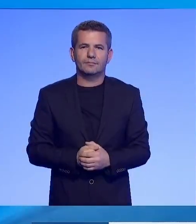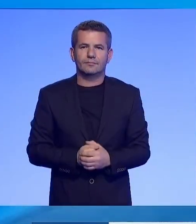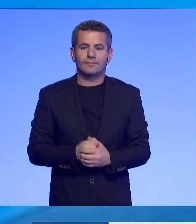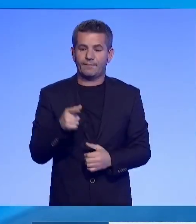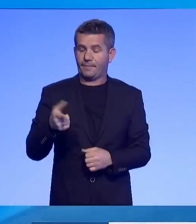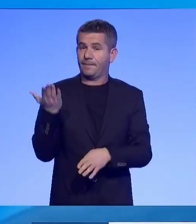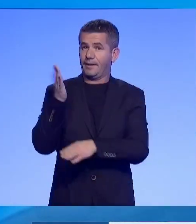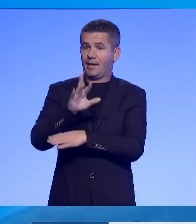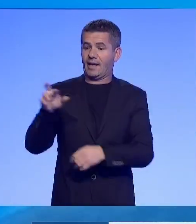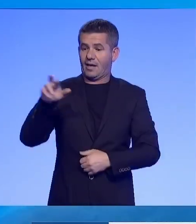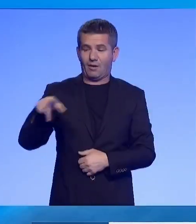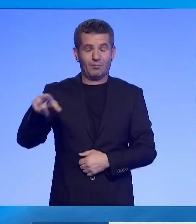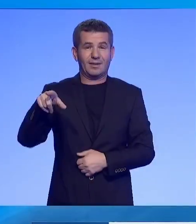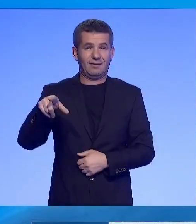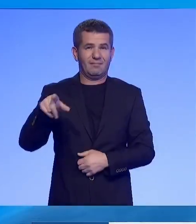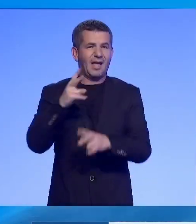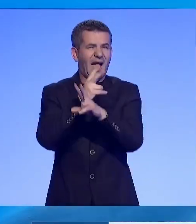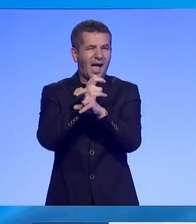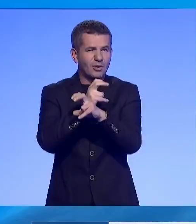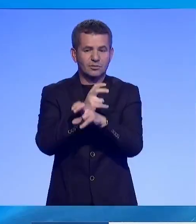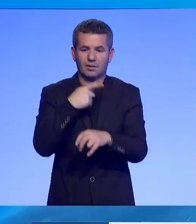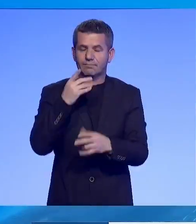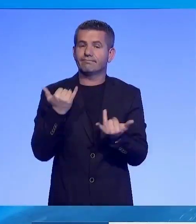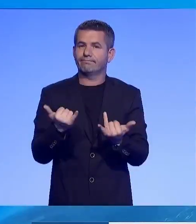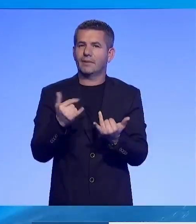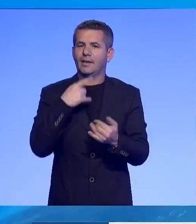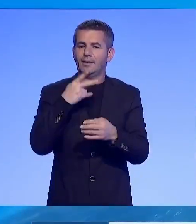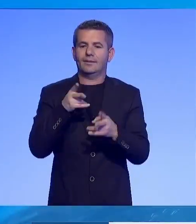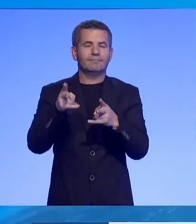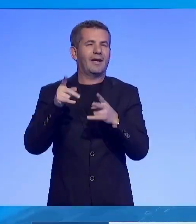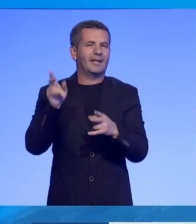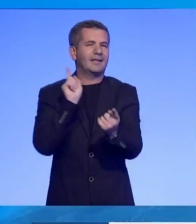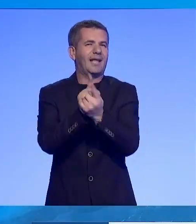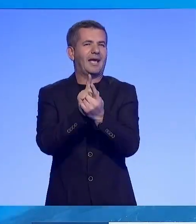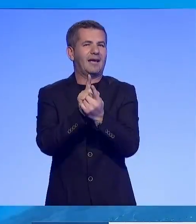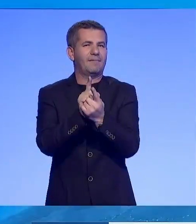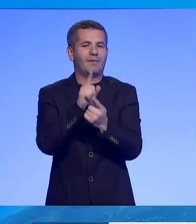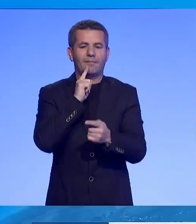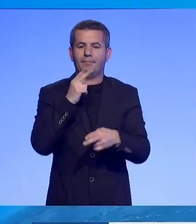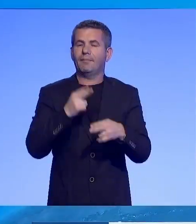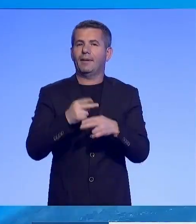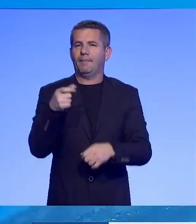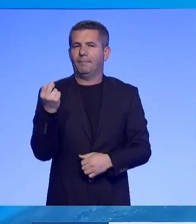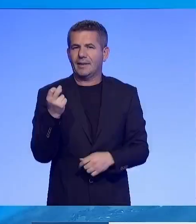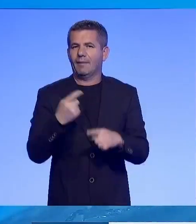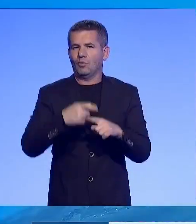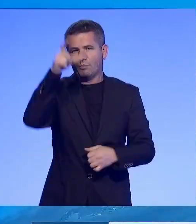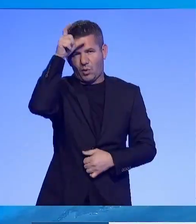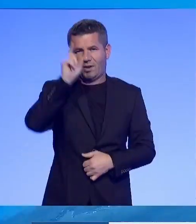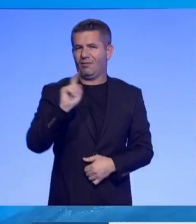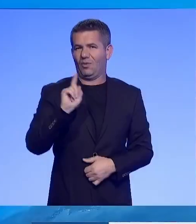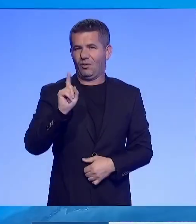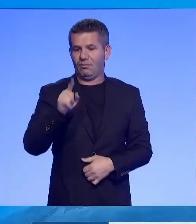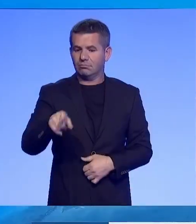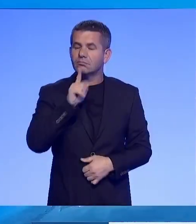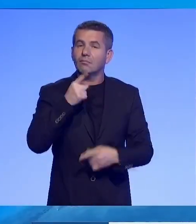Eurodeputeti Austriak Lukas Mandel kritikoje emërtimin e agendës të takimit ku përmenden Prishtina dhe Beograd. Mandel